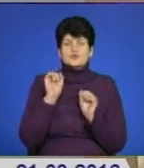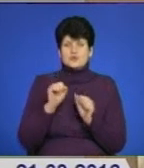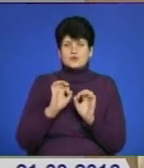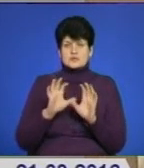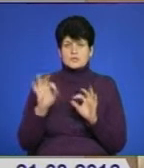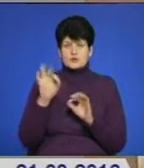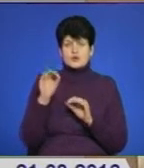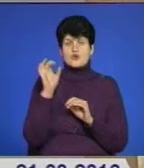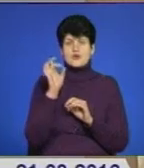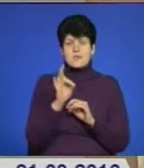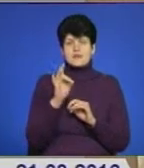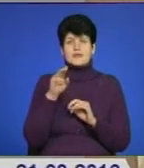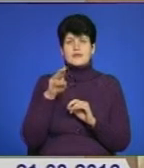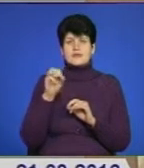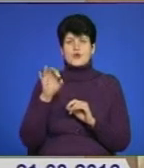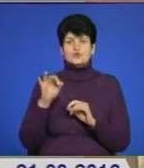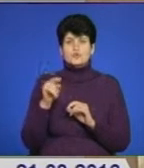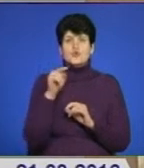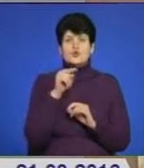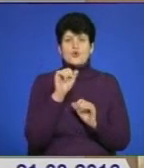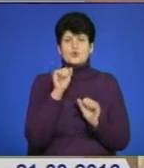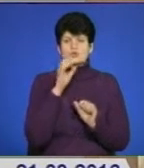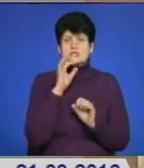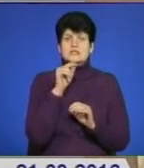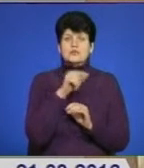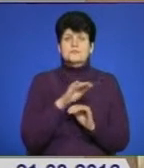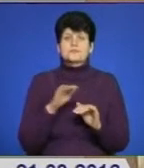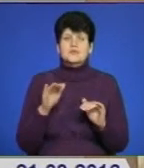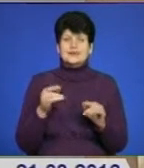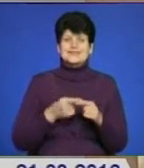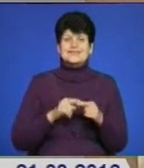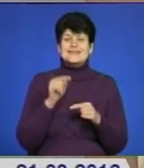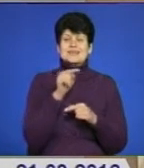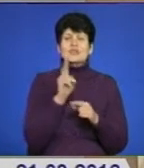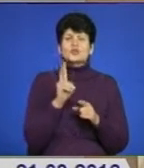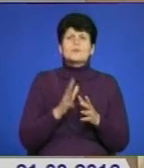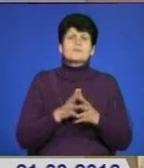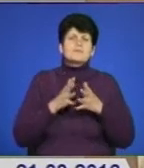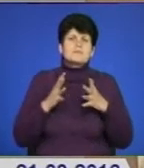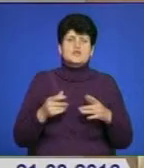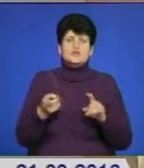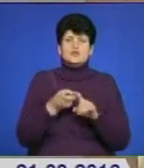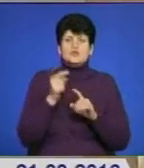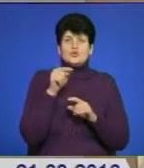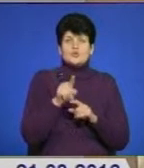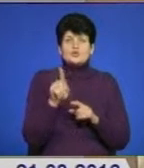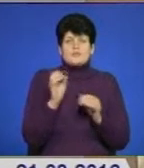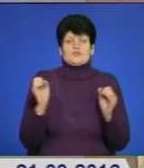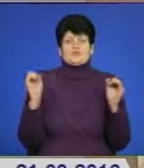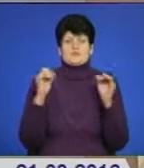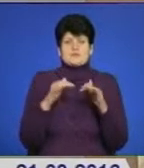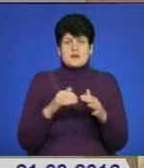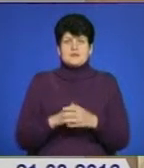Романа Теодоровича. Про нього гарно розкажуть його учні. Це ті, хто найбільше долучився до того, щоб ми тут зібралися.